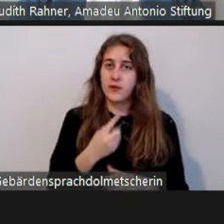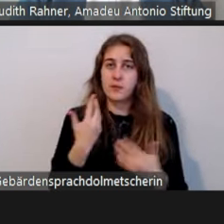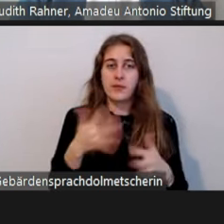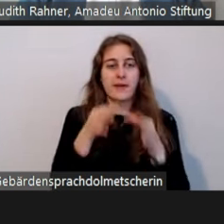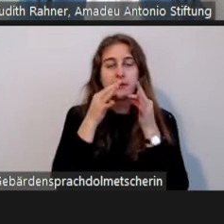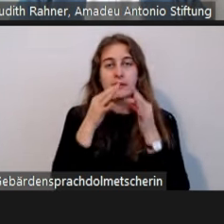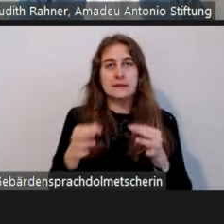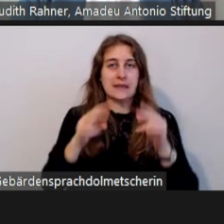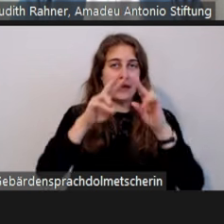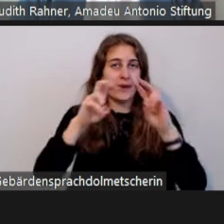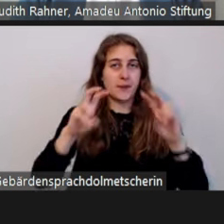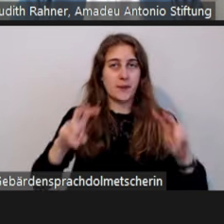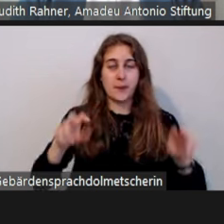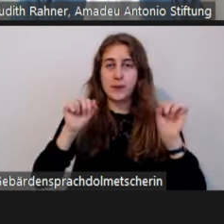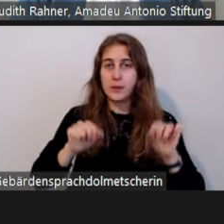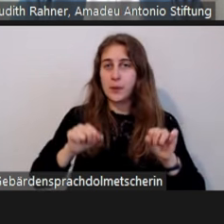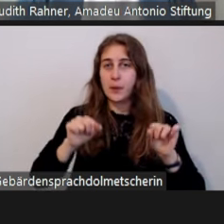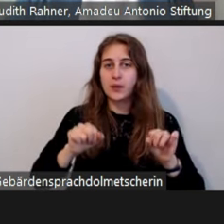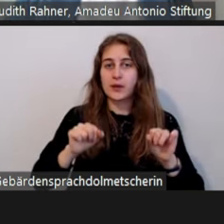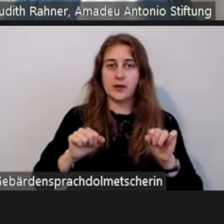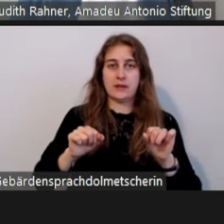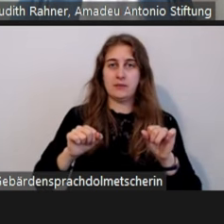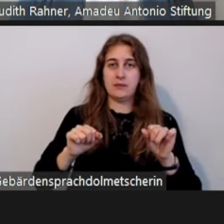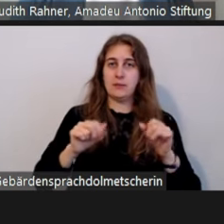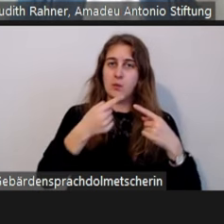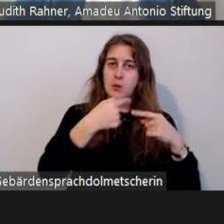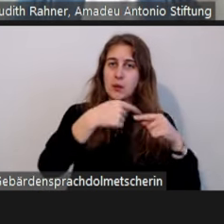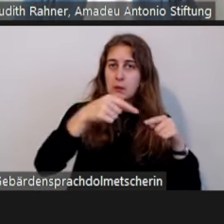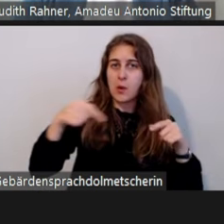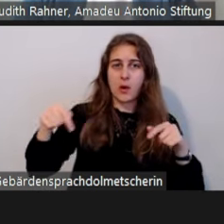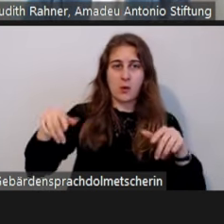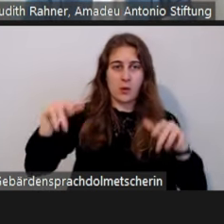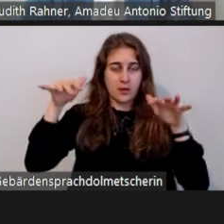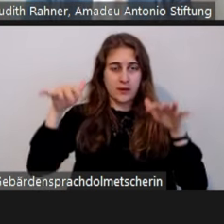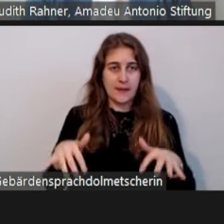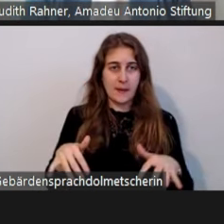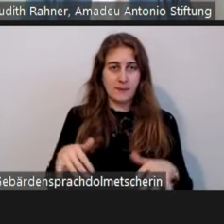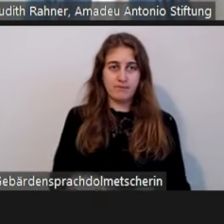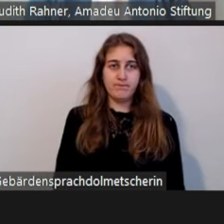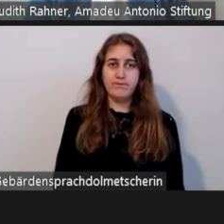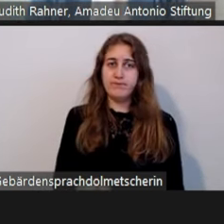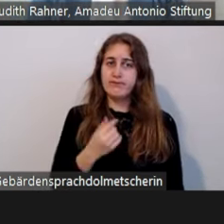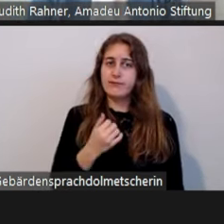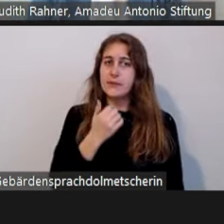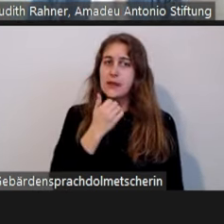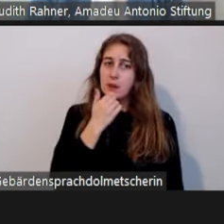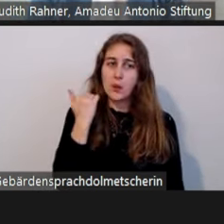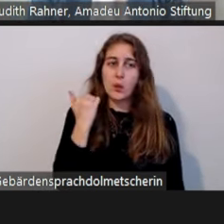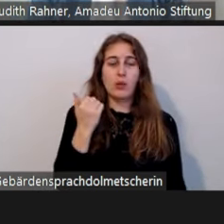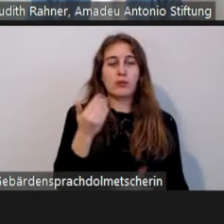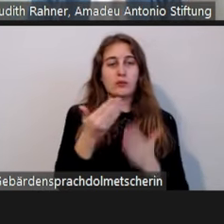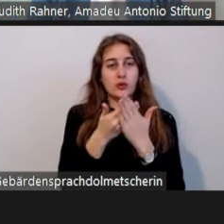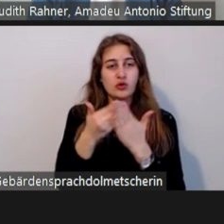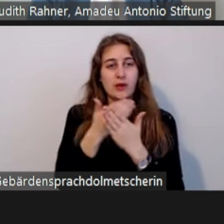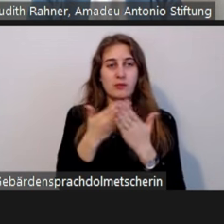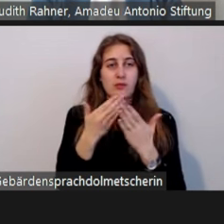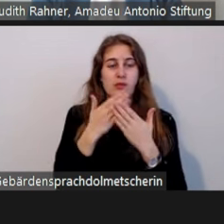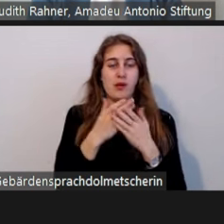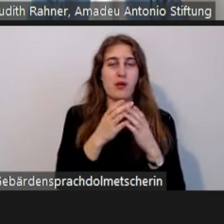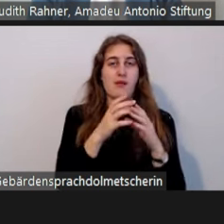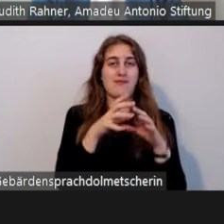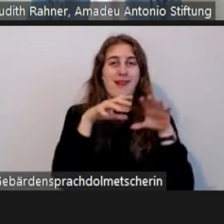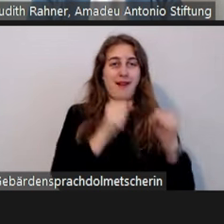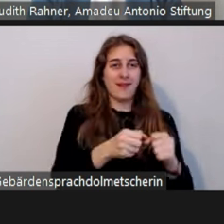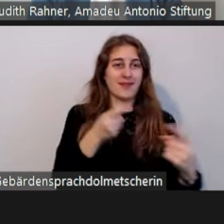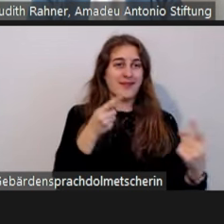sind die Zuordnungen, wir haben es hier grob beschrieben, nach Angriffsziel oder wer ist